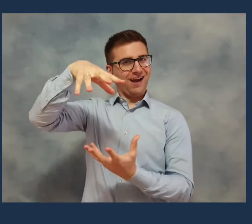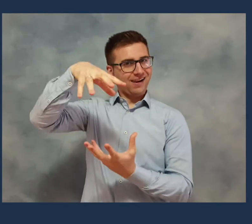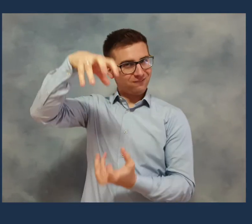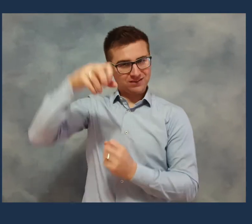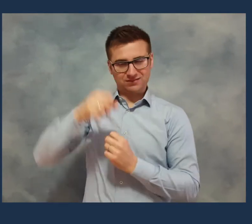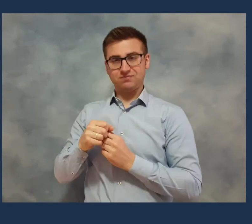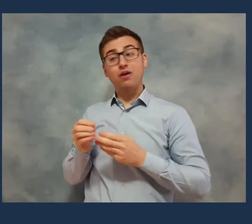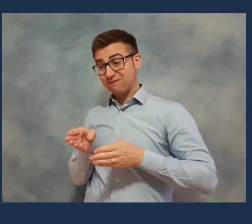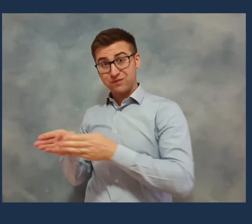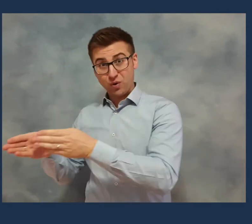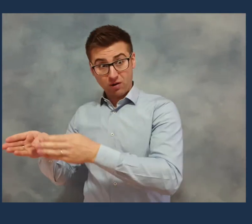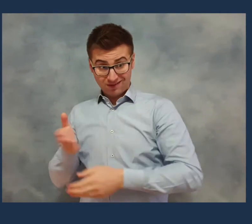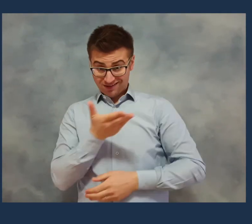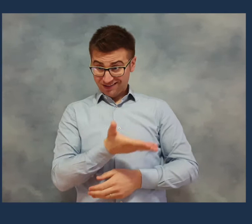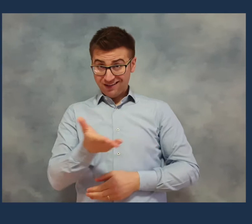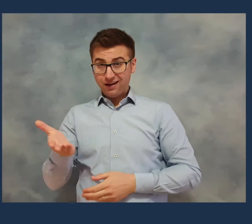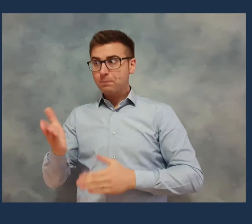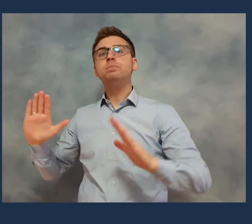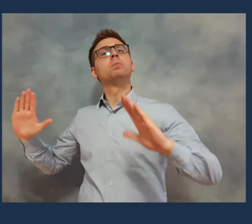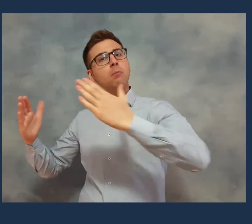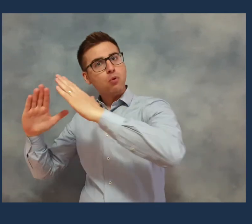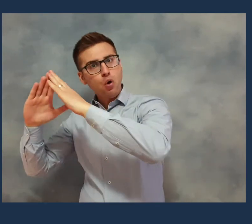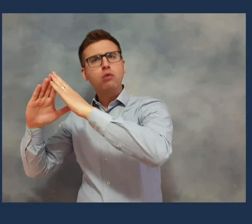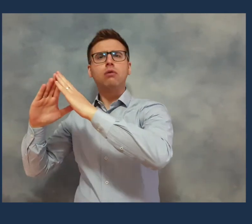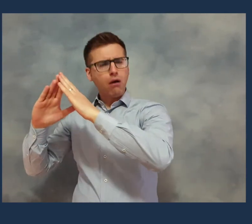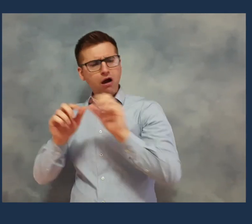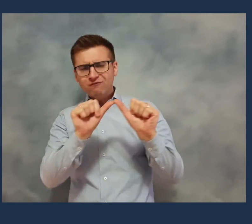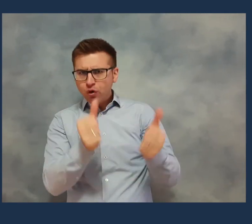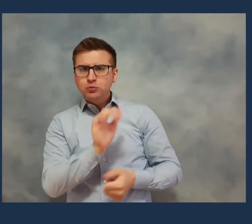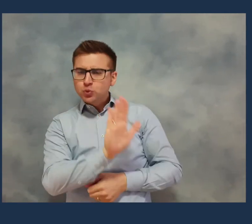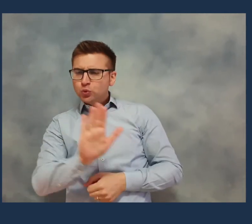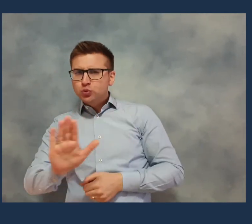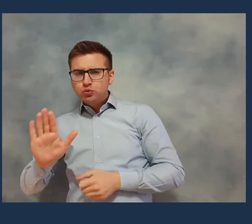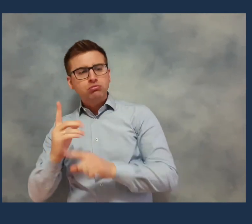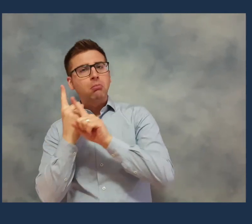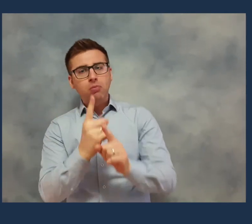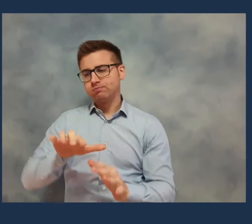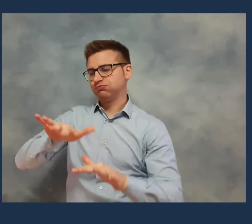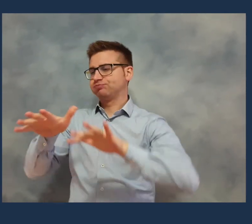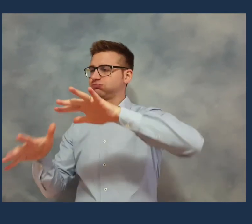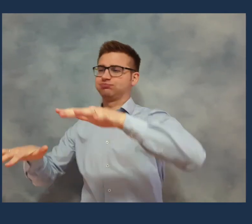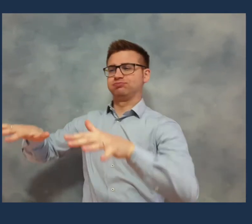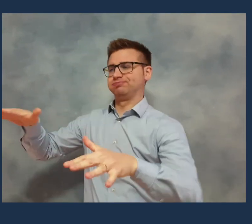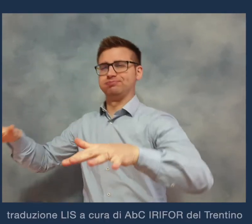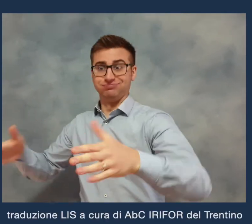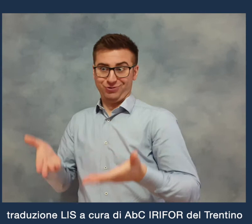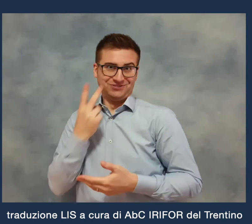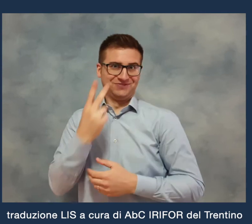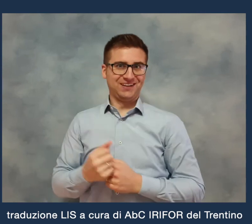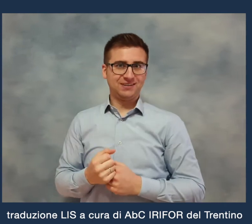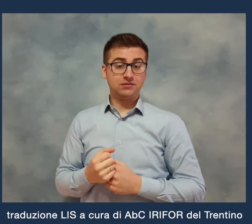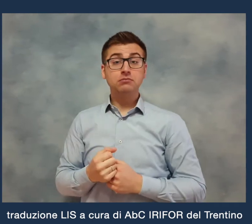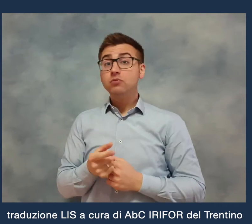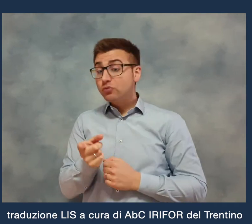Infine, negli ultimi due milioni e mezzo di anni, ghiacciai, gravità, fiumi hanno